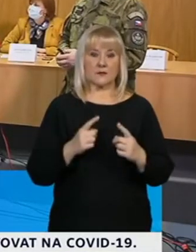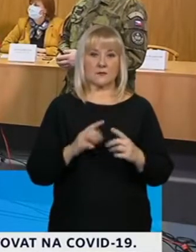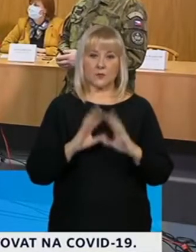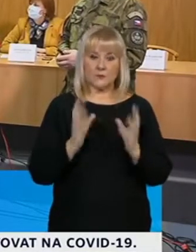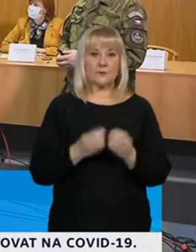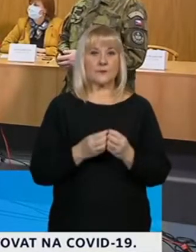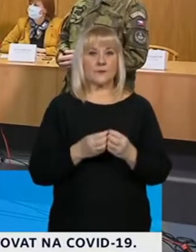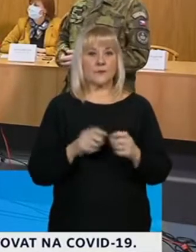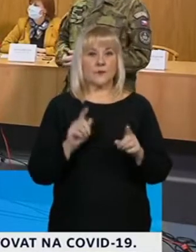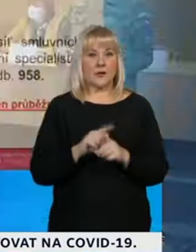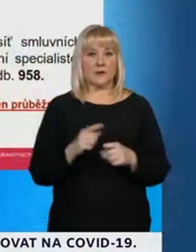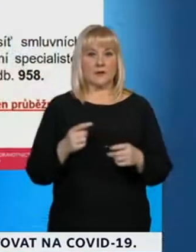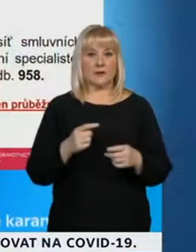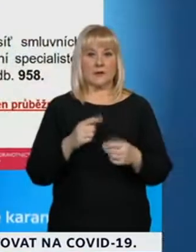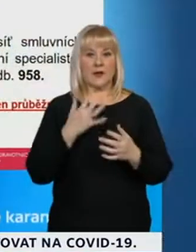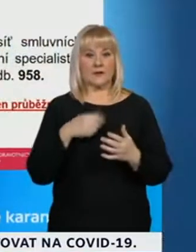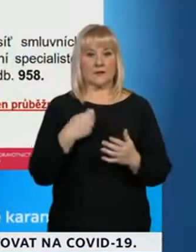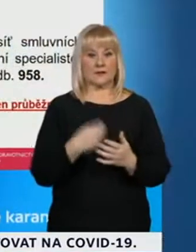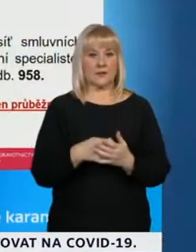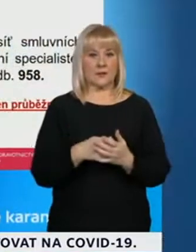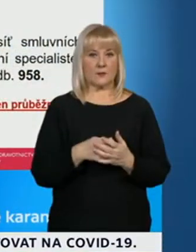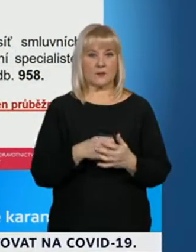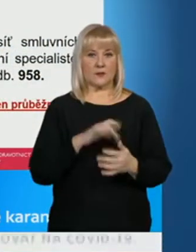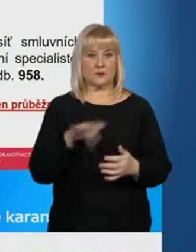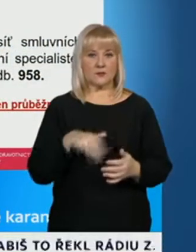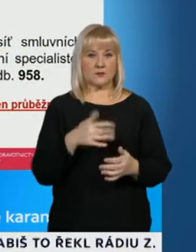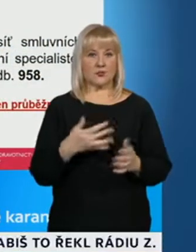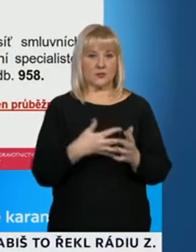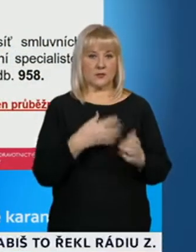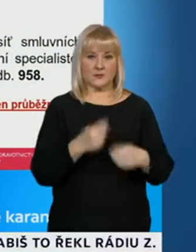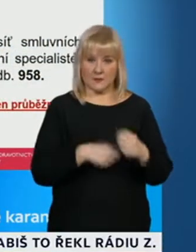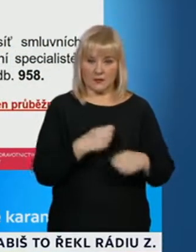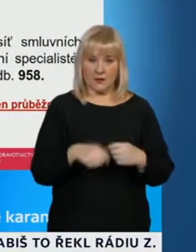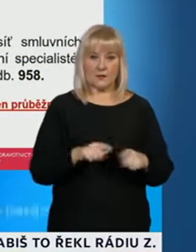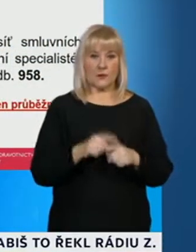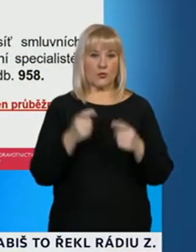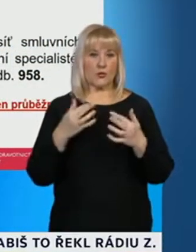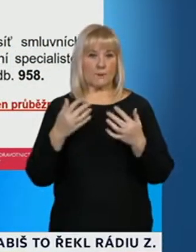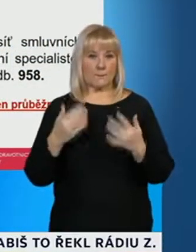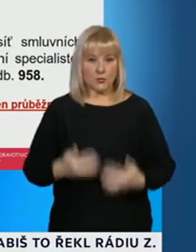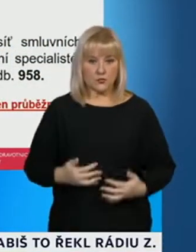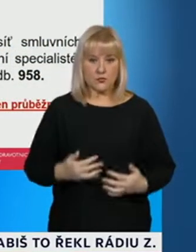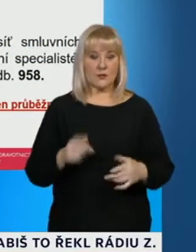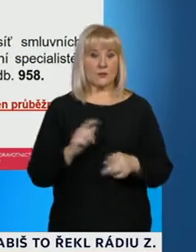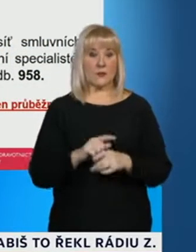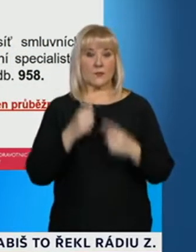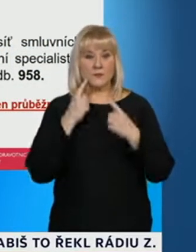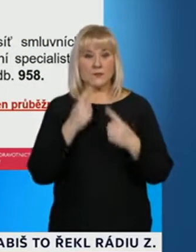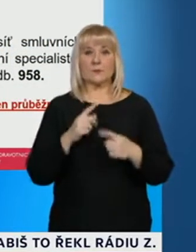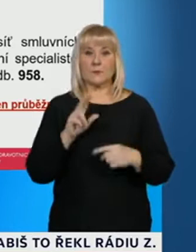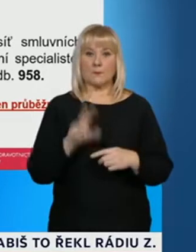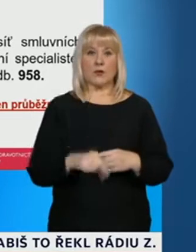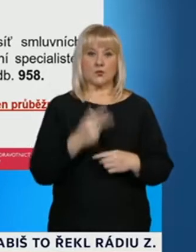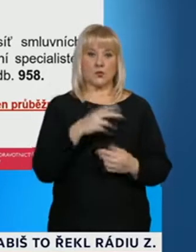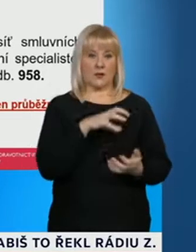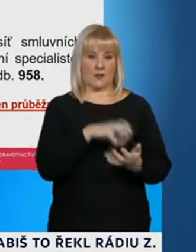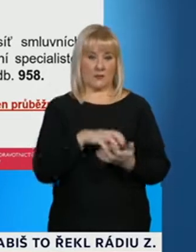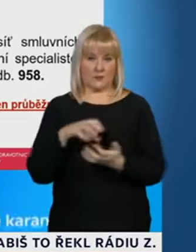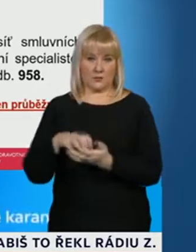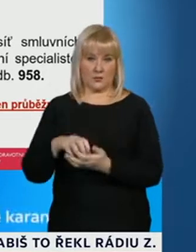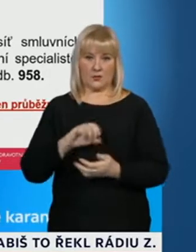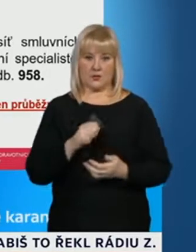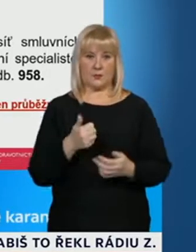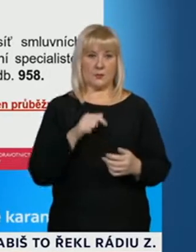o jaké sítě odběrových center se jedná a jaký je počet. Jak tady vidíte, jsou rozdělen do třech kategorií.